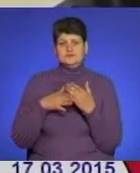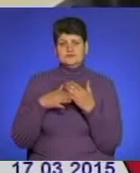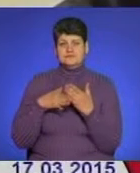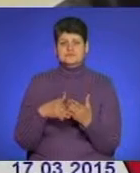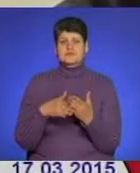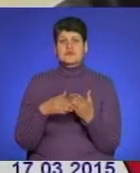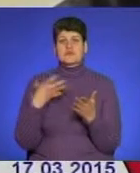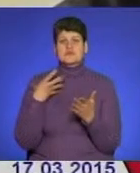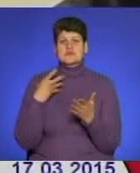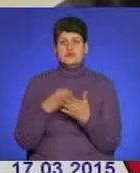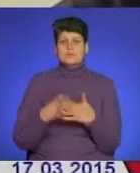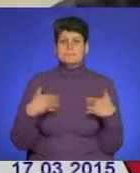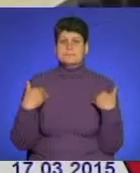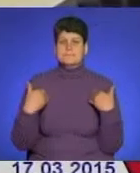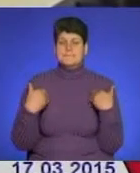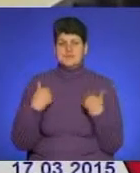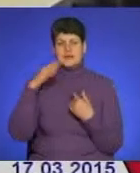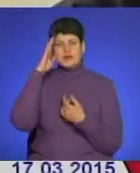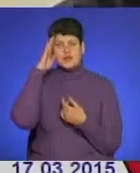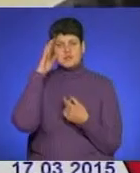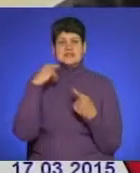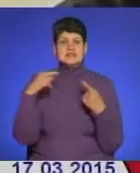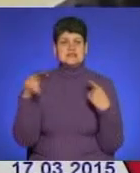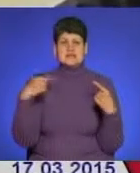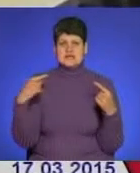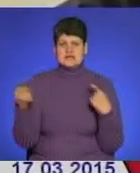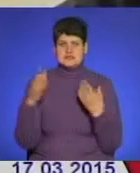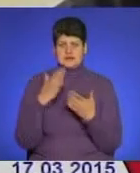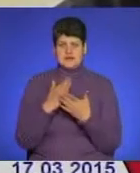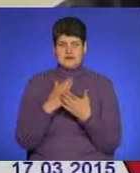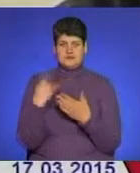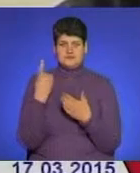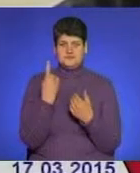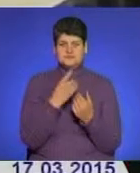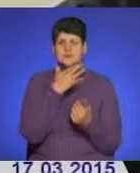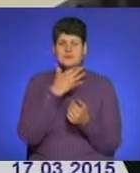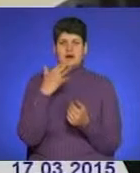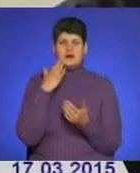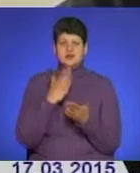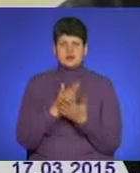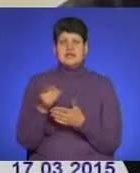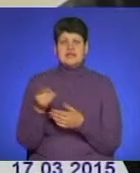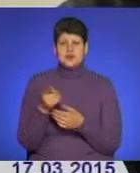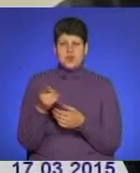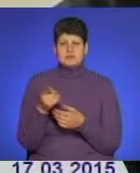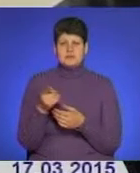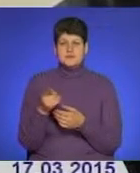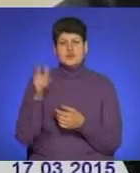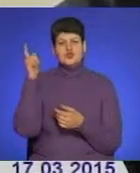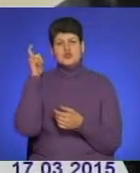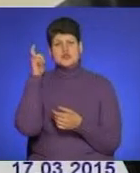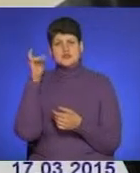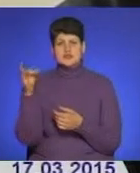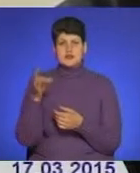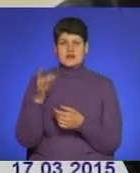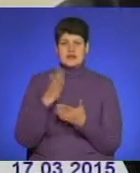навіть своїм привітом. Бо хлопці з різних сторон, зокрема також багато є, Тернопільщина, Чортківщина,